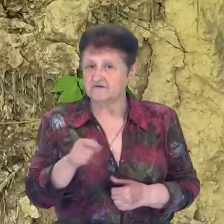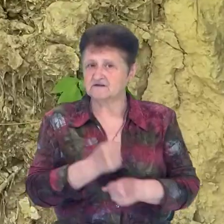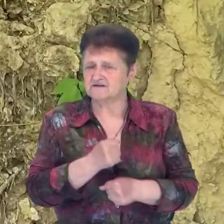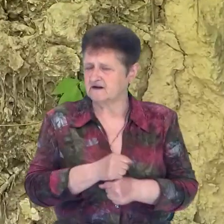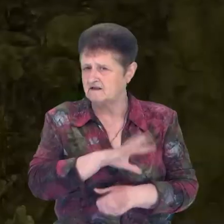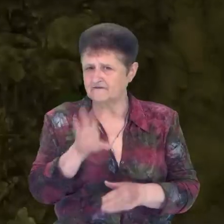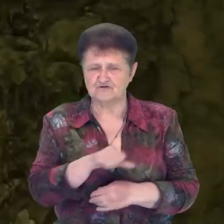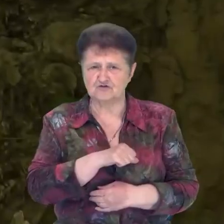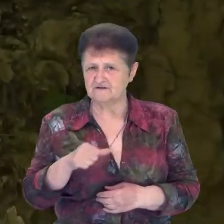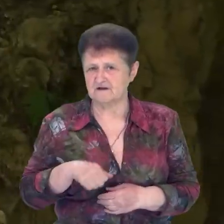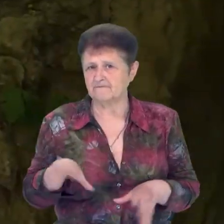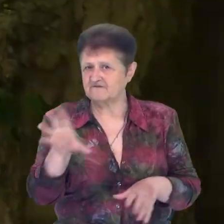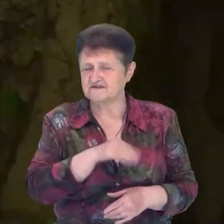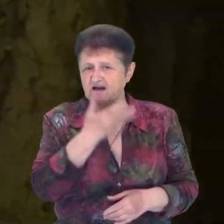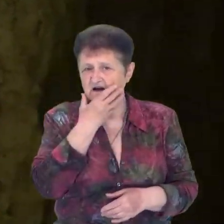красоті зробив.